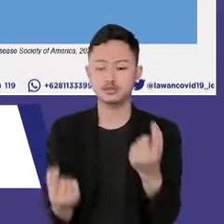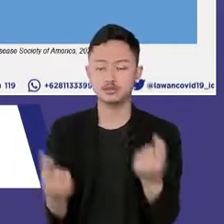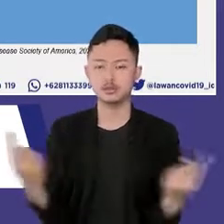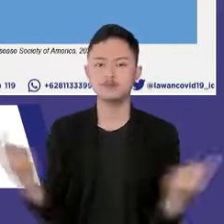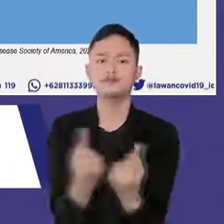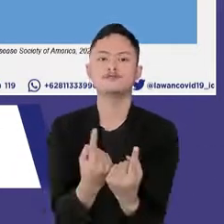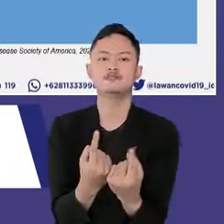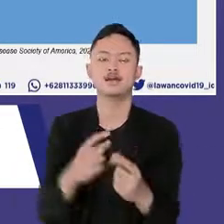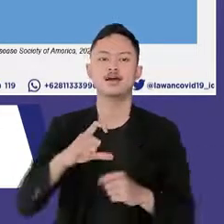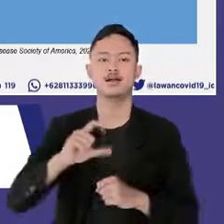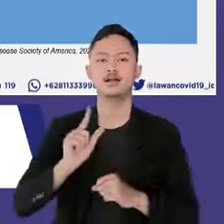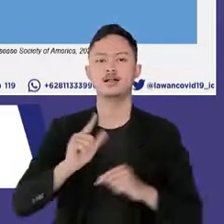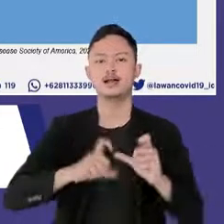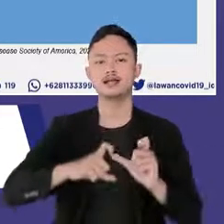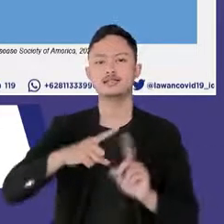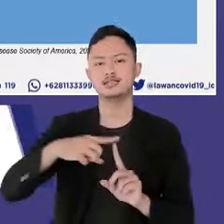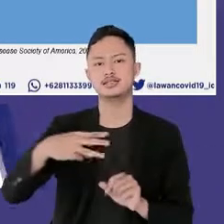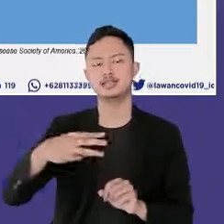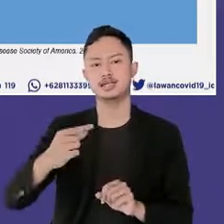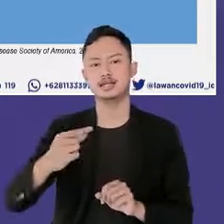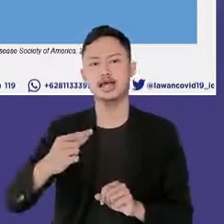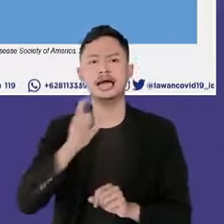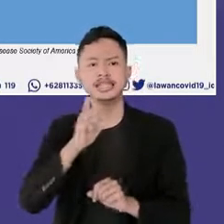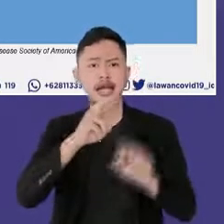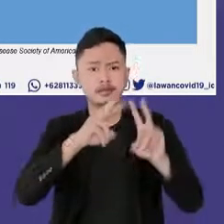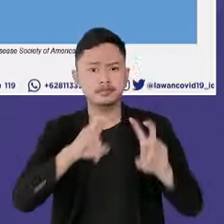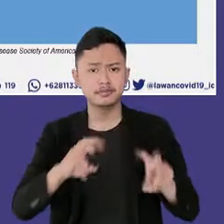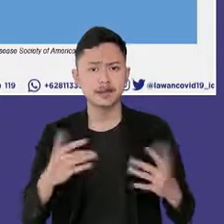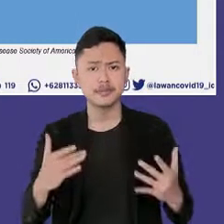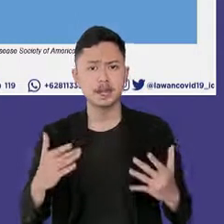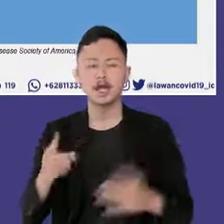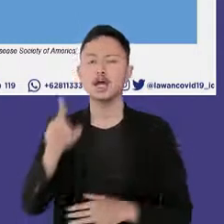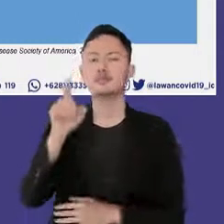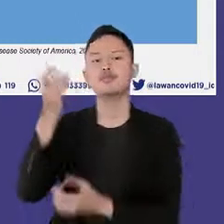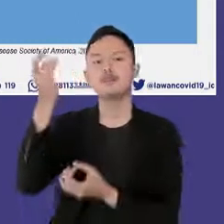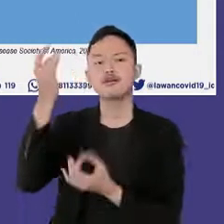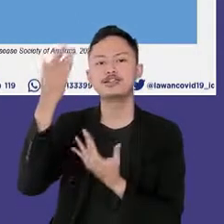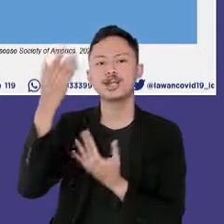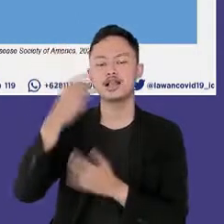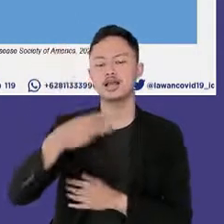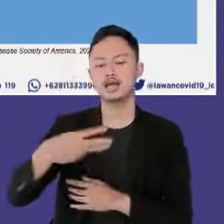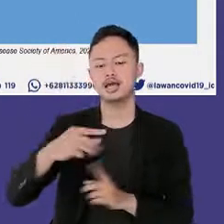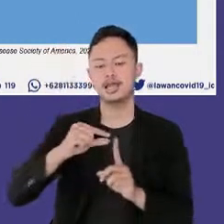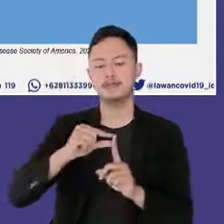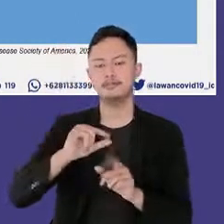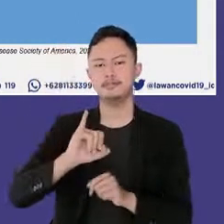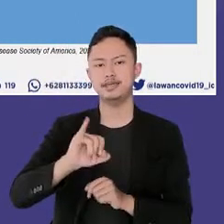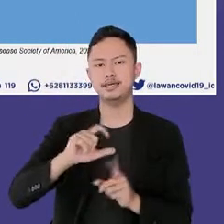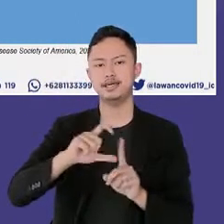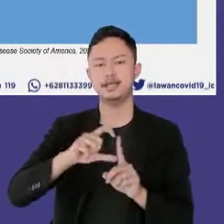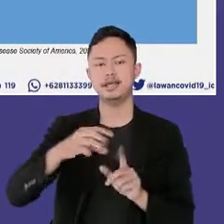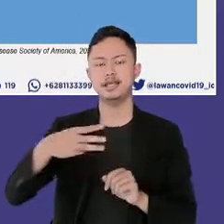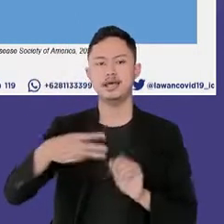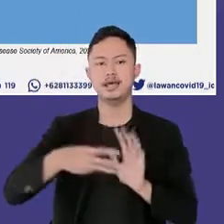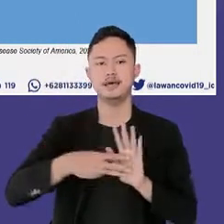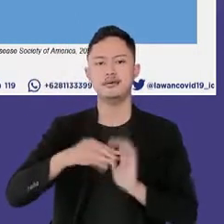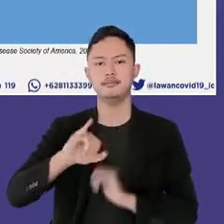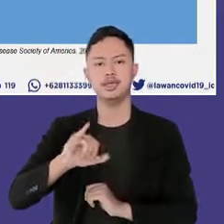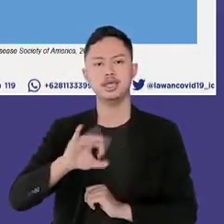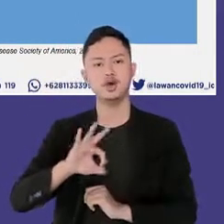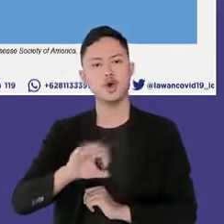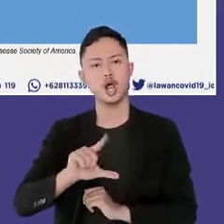maka diperlukan investigasi epidemiologis secara khusus oleh karena itu kita perlu meningkatkan solidaritas